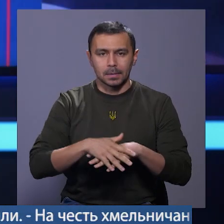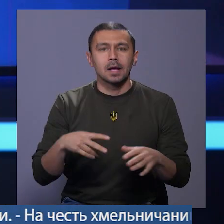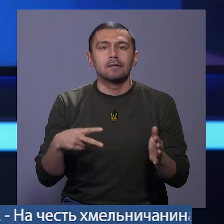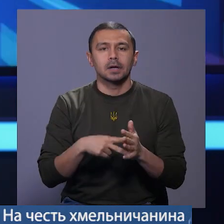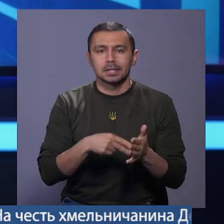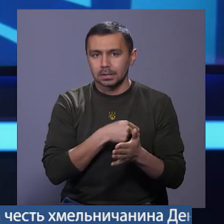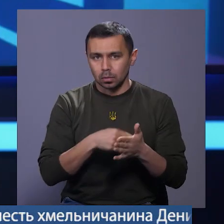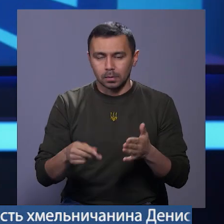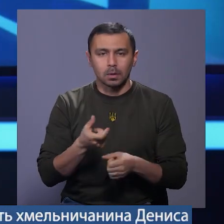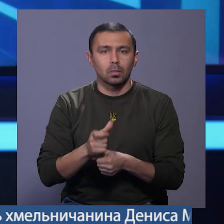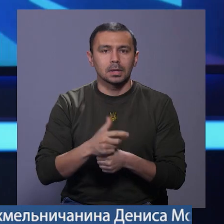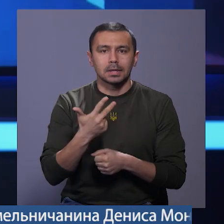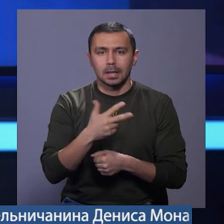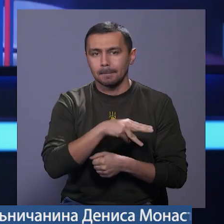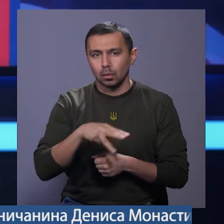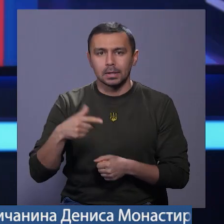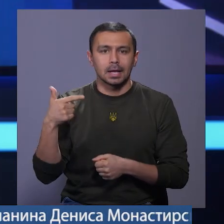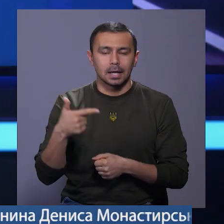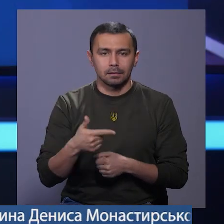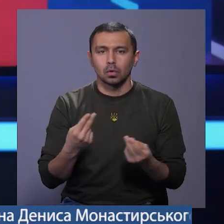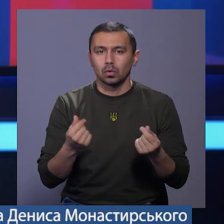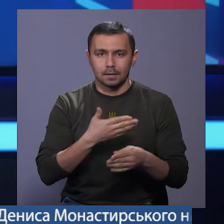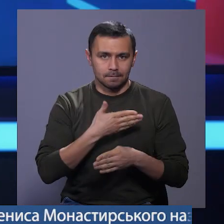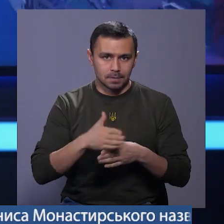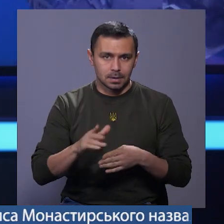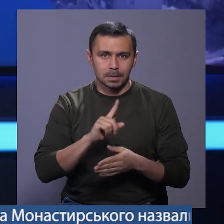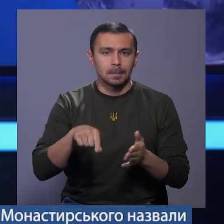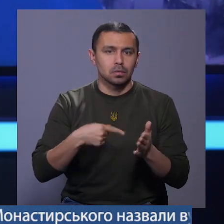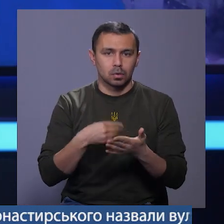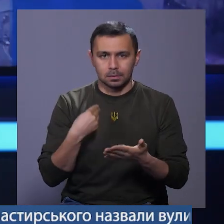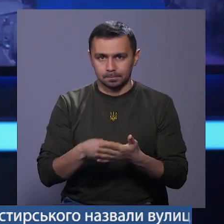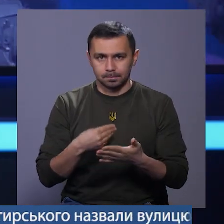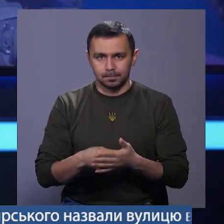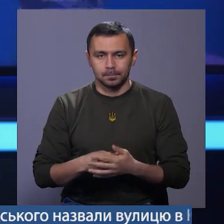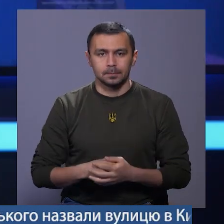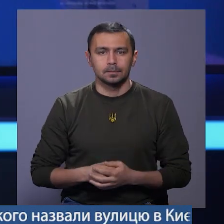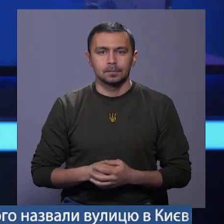Вартість закупівлі – понад 3 мільйони гривень. Гроші виділили з міської скарбниці.